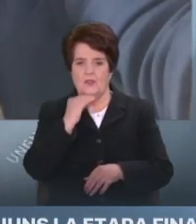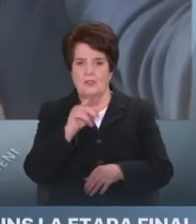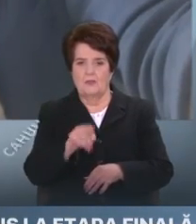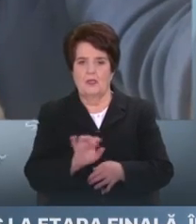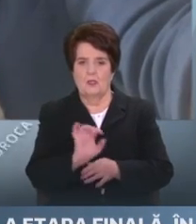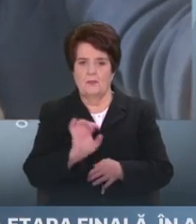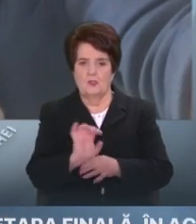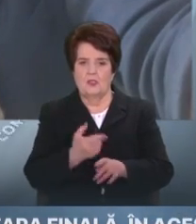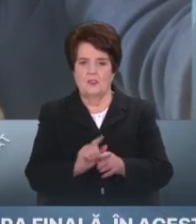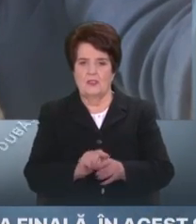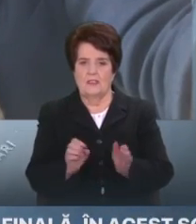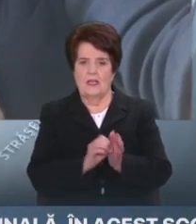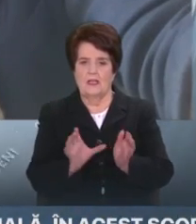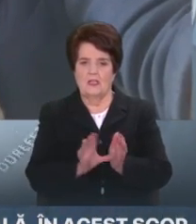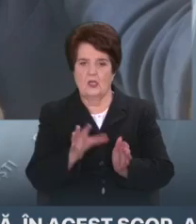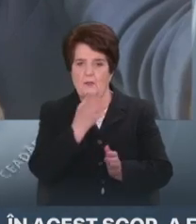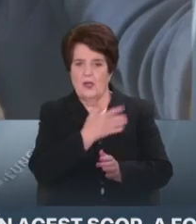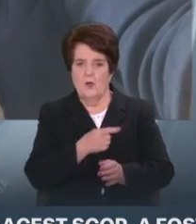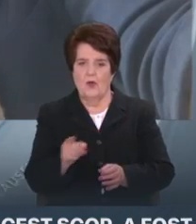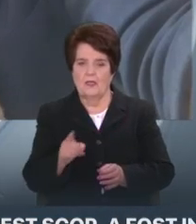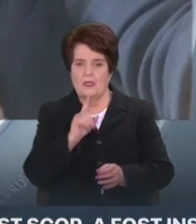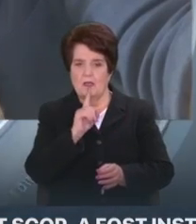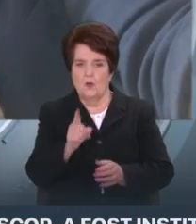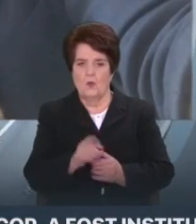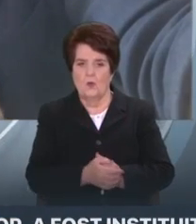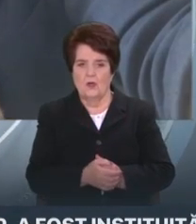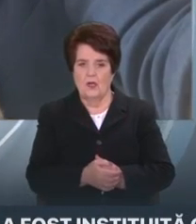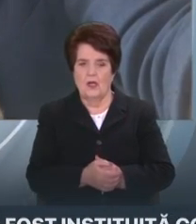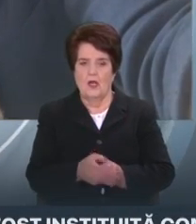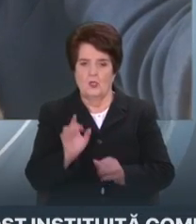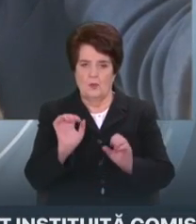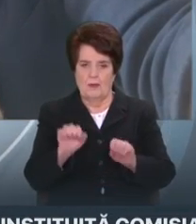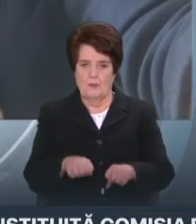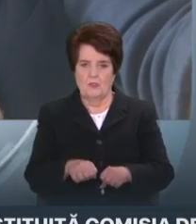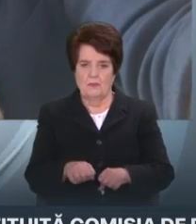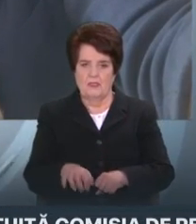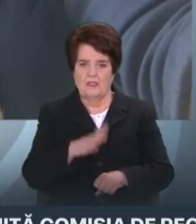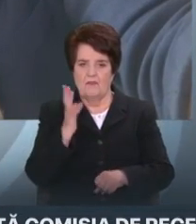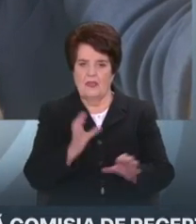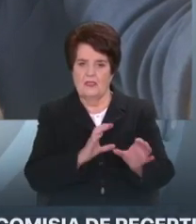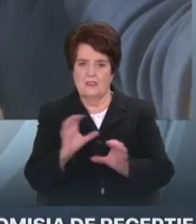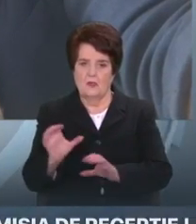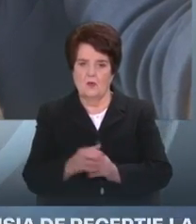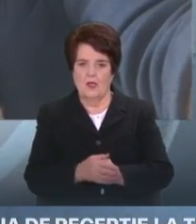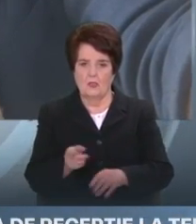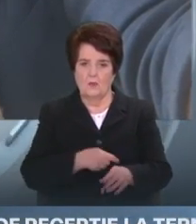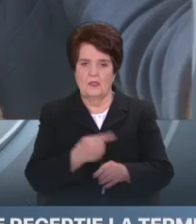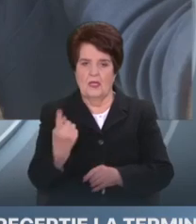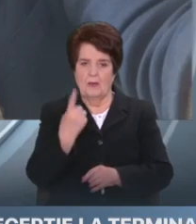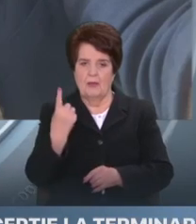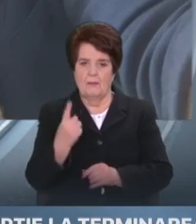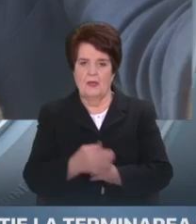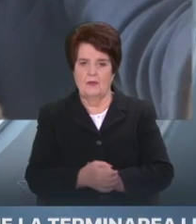produce această energie doar pentru o perioadă de o lună. Se discute și posibilitatea să fie asigurați cu materie primă?